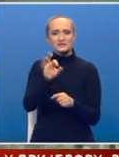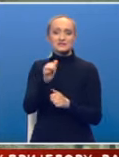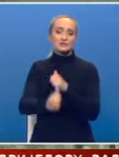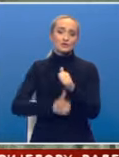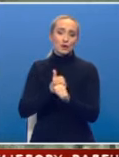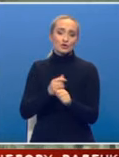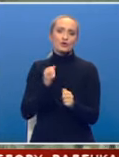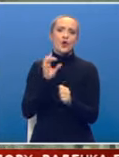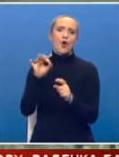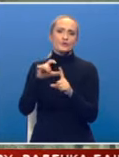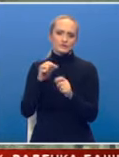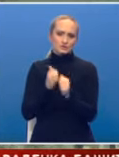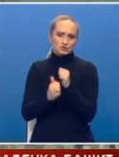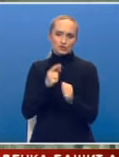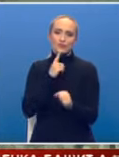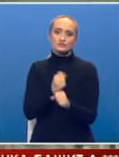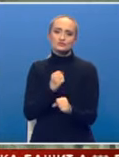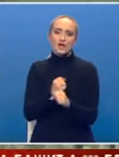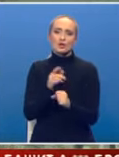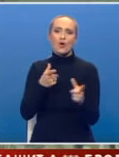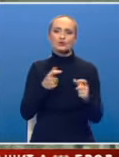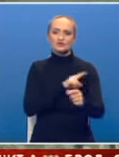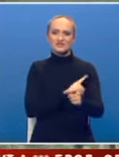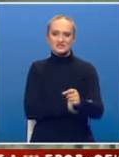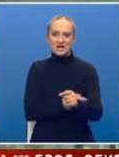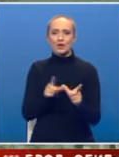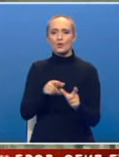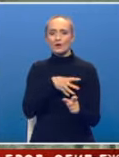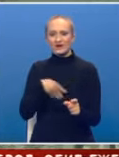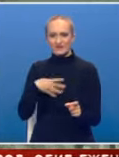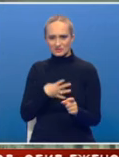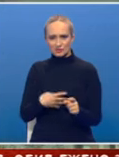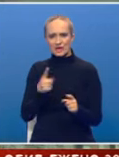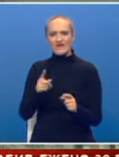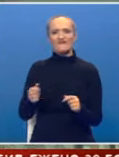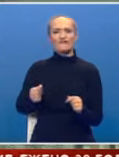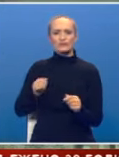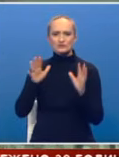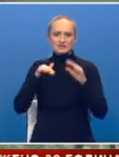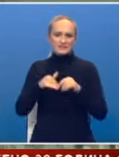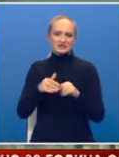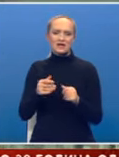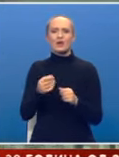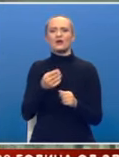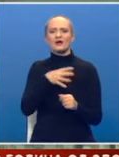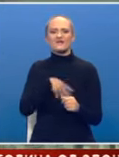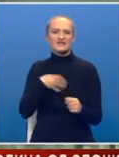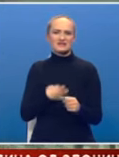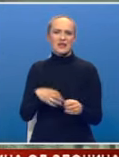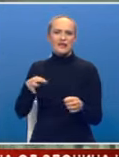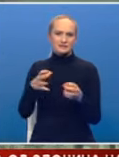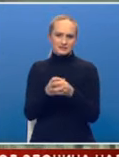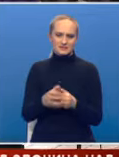godina od zločina koje su počinile oružane snage Hrvatske i paravojne muslimansko-hrvatske jedinice.